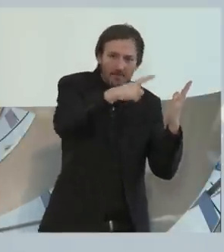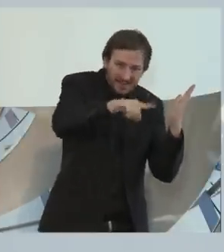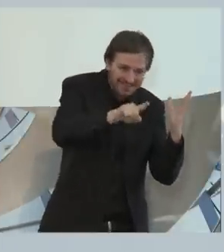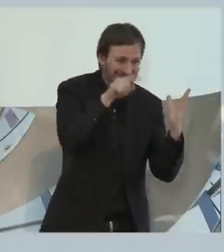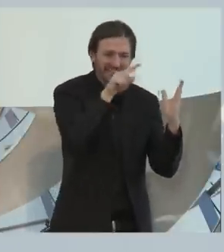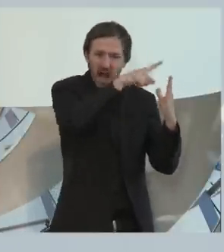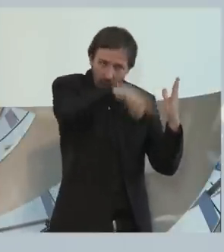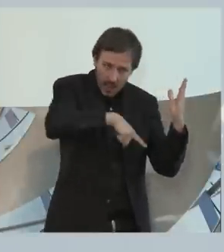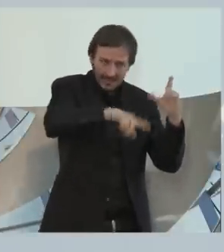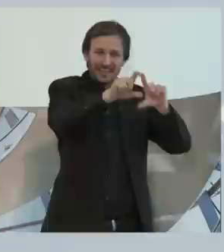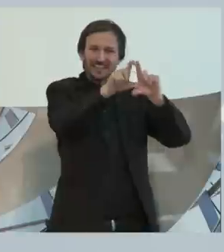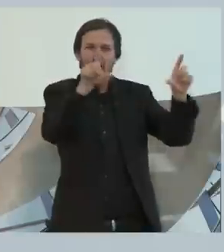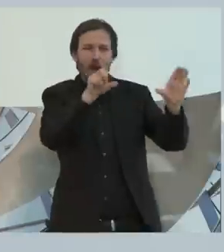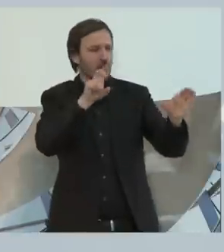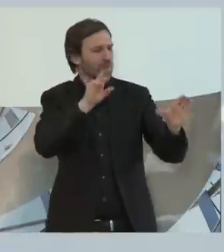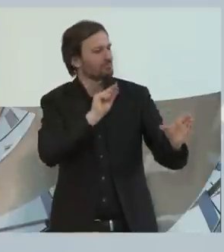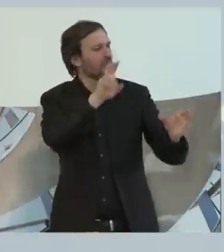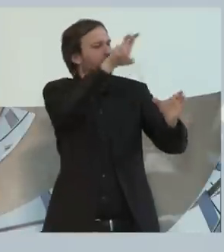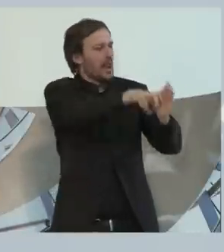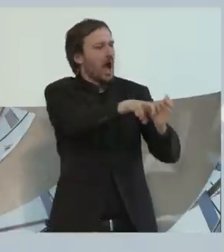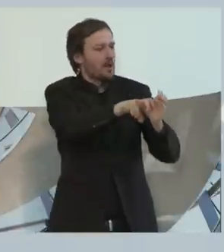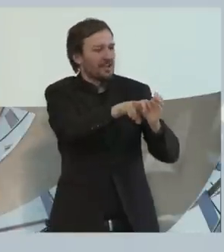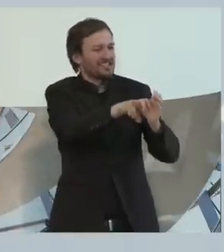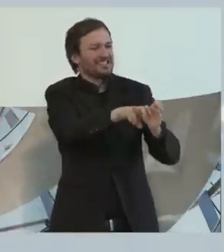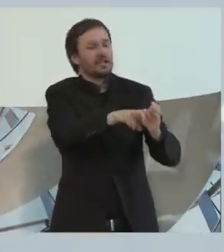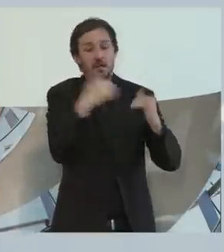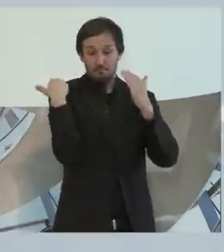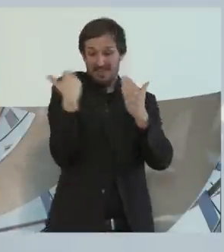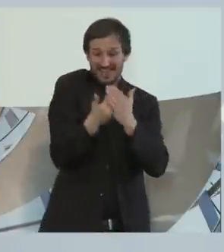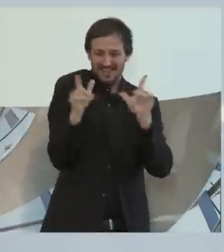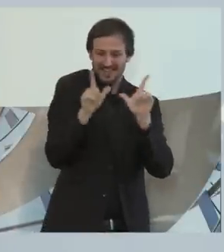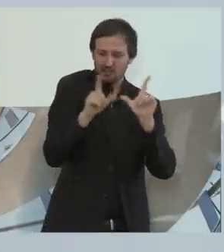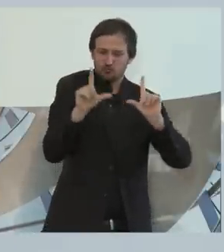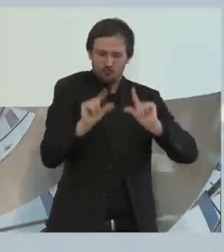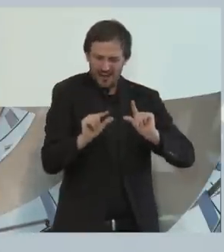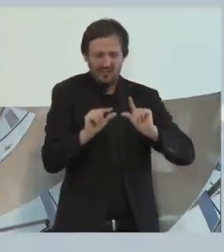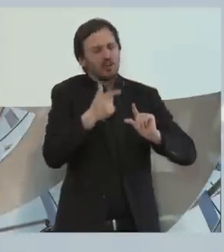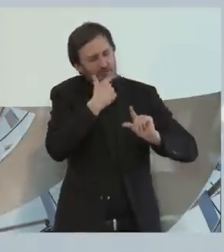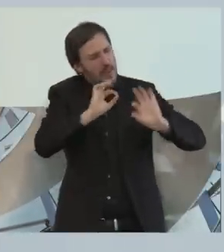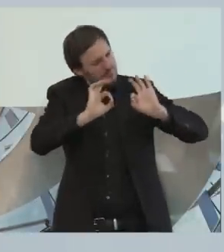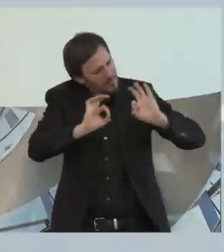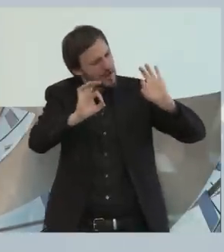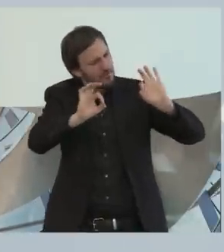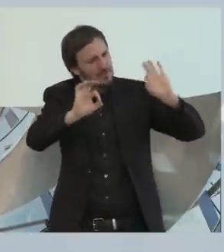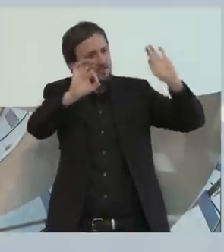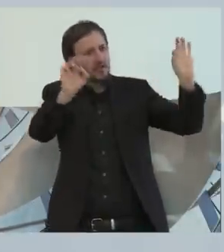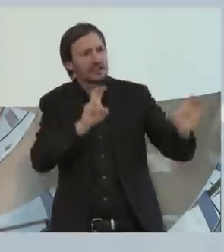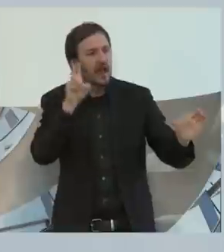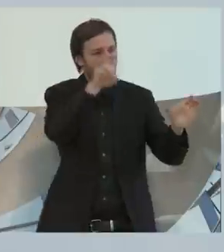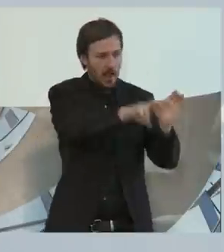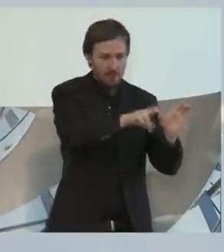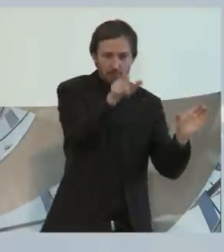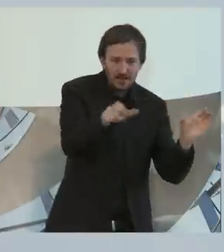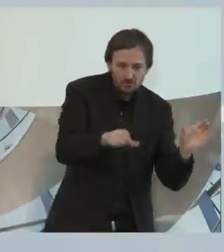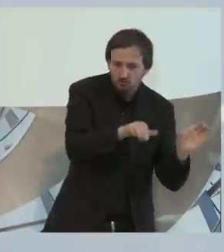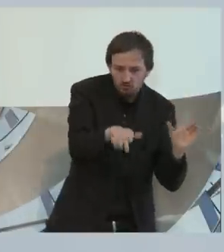etwas stärker entwickeln wollen, als es bisher in der Gesellschaft möglich ist. Teilhabe bündet von Menschen in